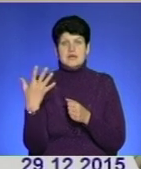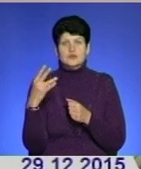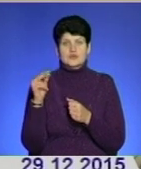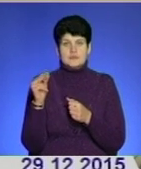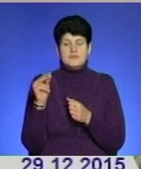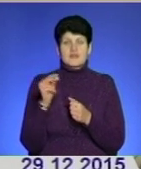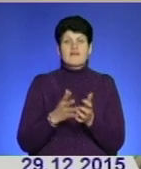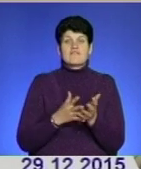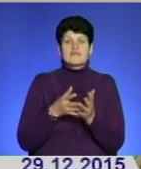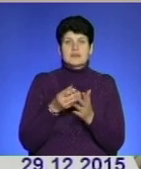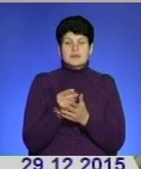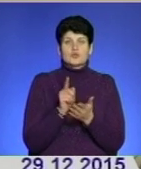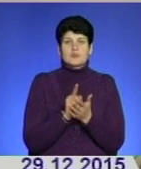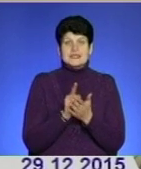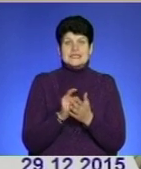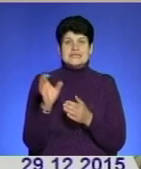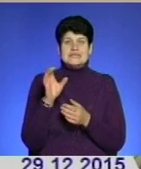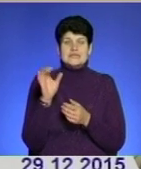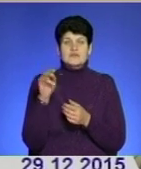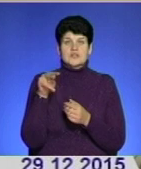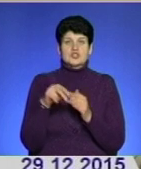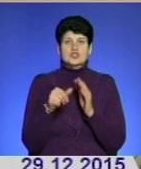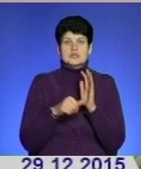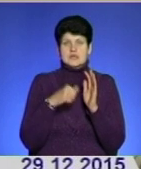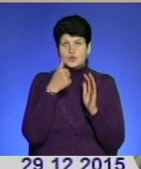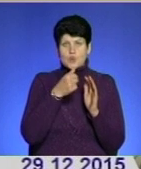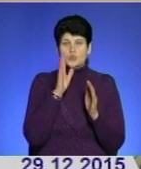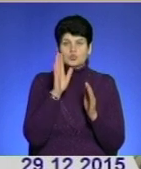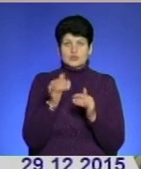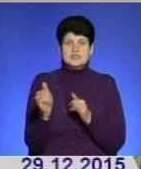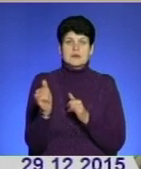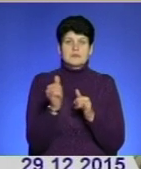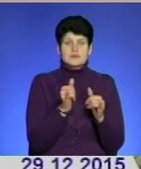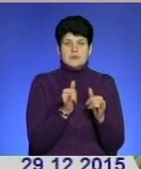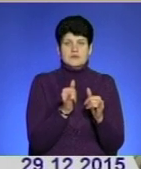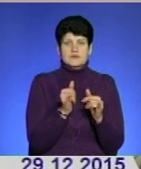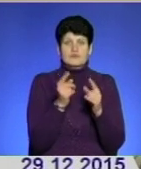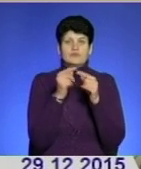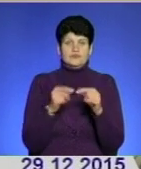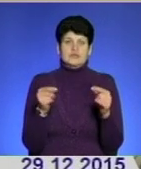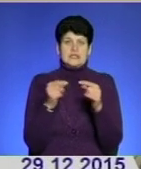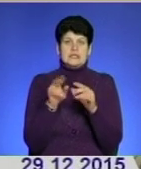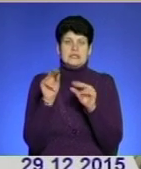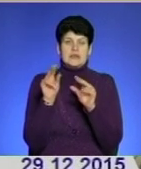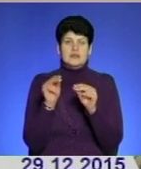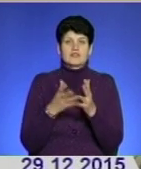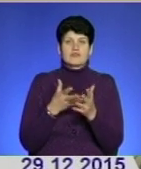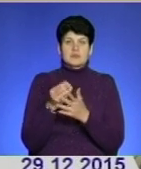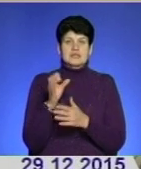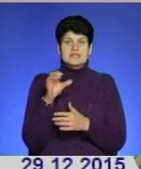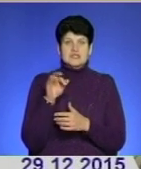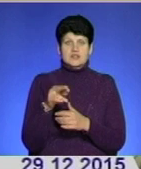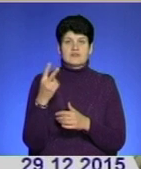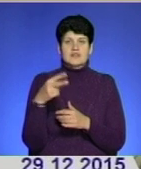виплату пенсії за січень 2016 року буде забезпечено у встановлені дати виплати у січні, тобто